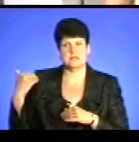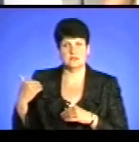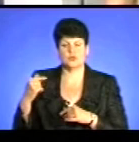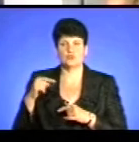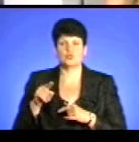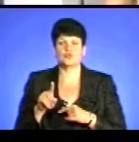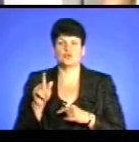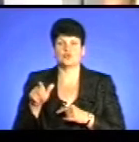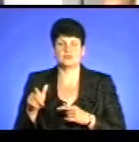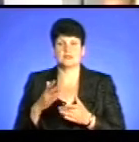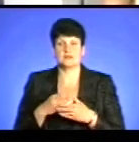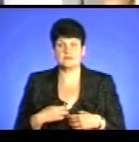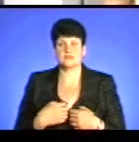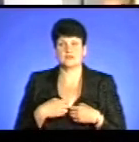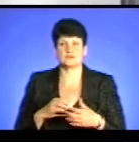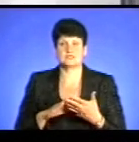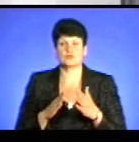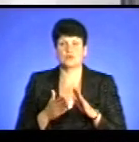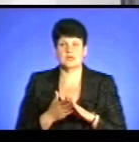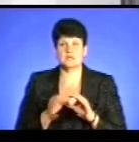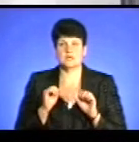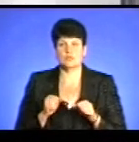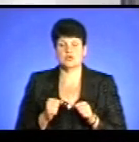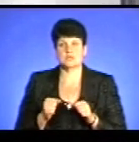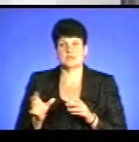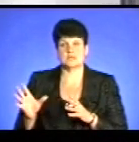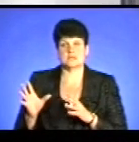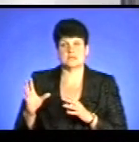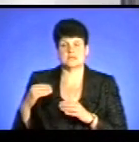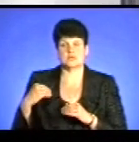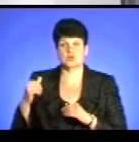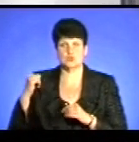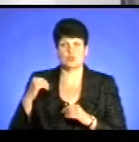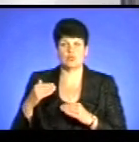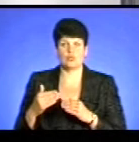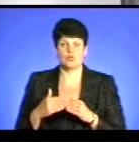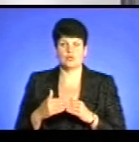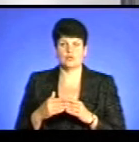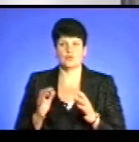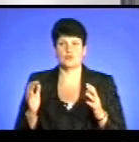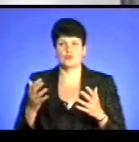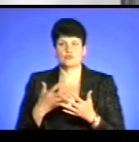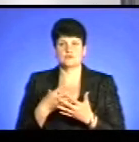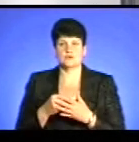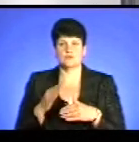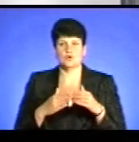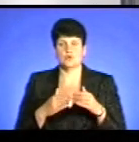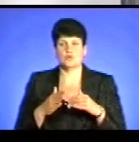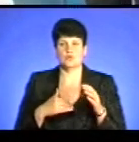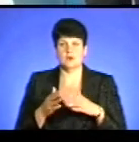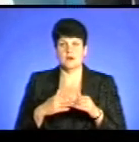тому що людина знаходиться в стресовій ситуації, в паніці, і може за собою, просто огурнувши своїми руками і ногами